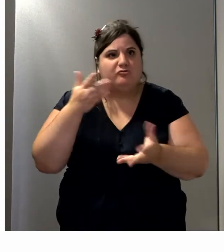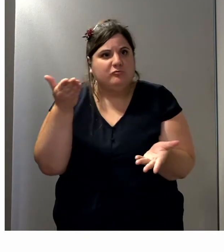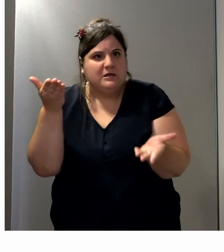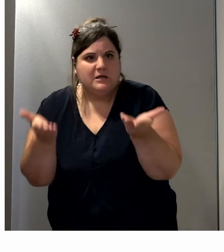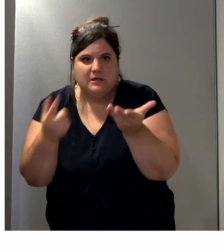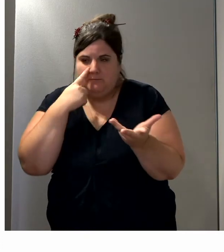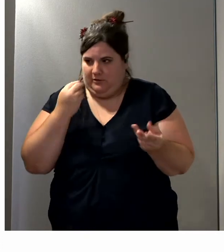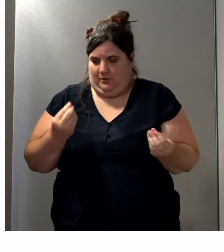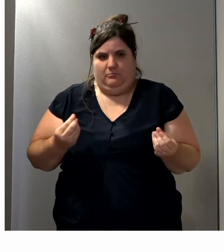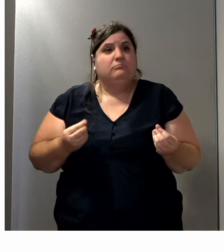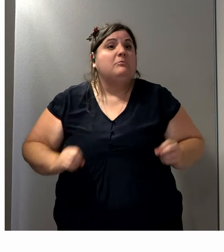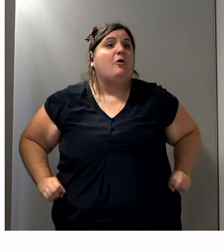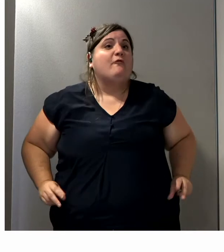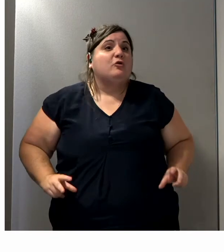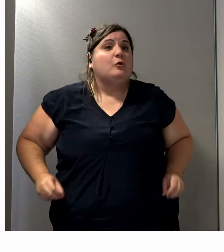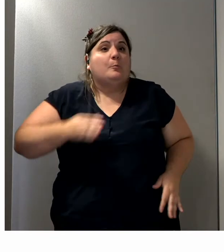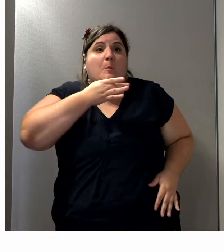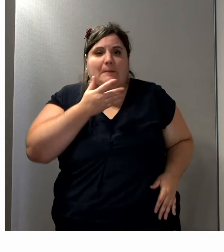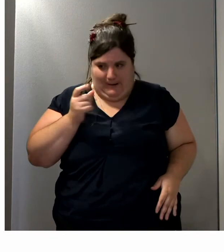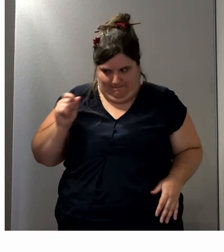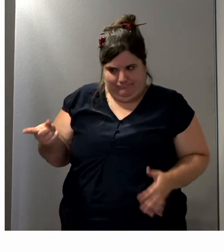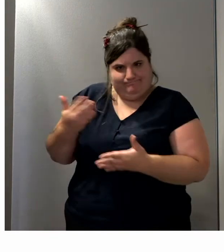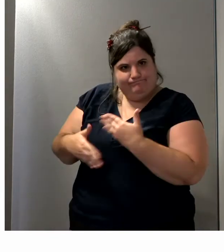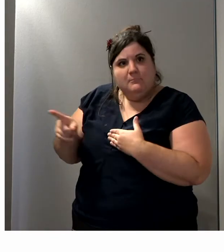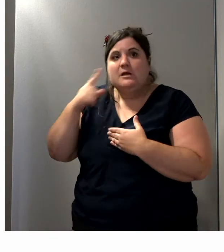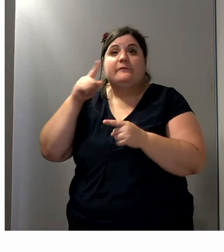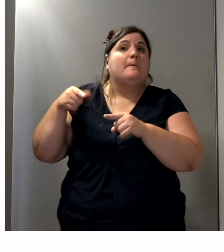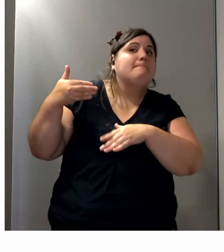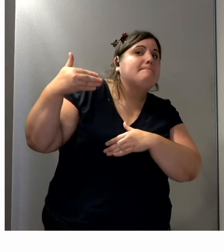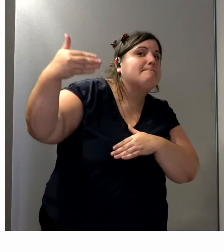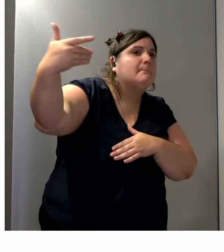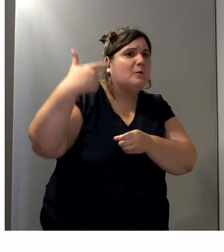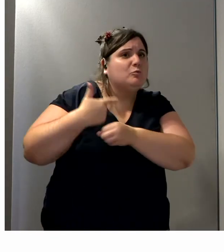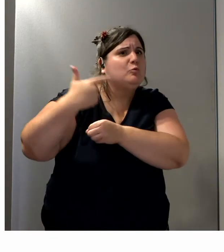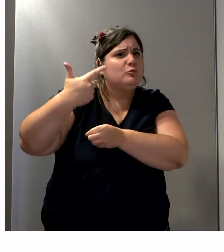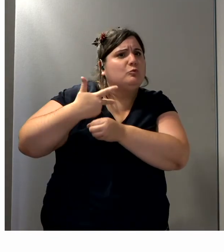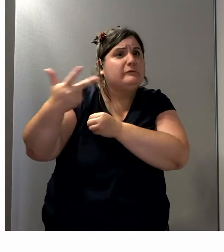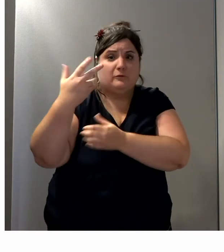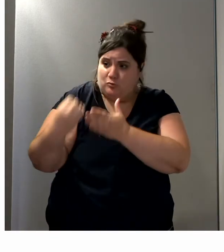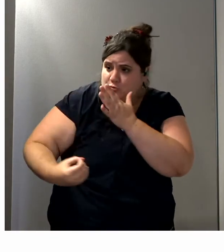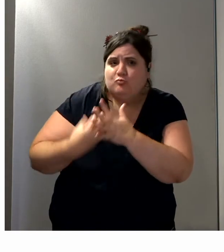même si on ne peut pas le en fauteuil roulant, et qui préfigure ce que pourront faire nos exosquelettes d'ici 2 à 3 ans,